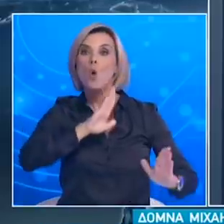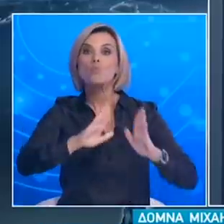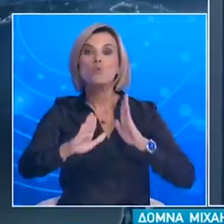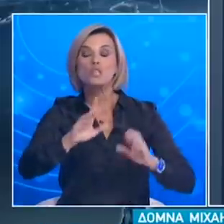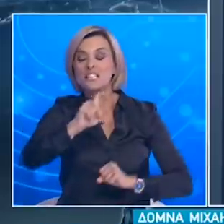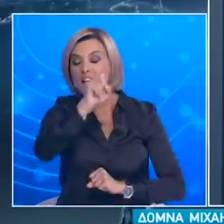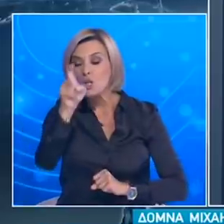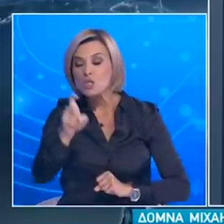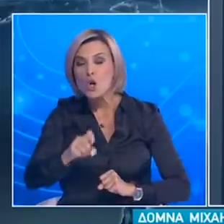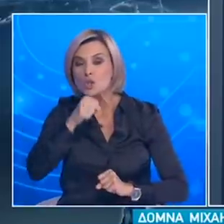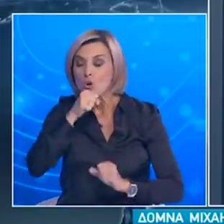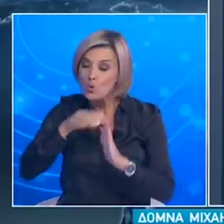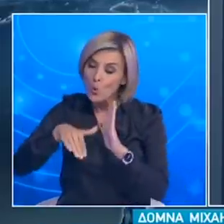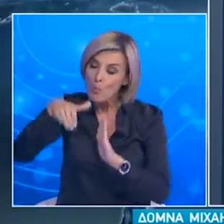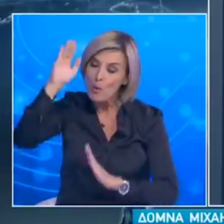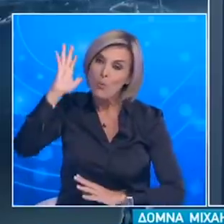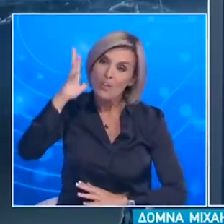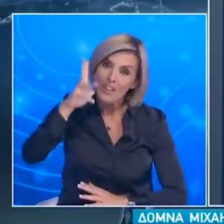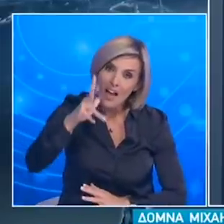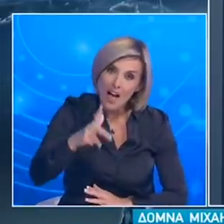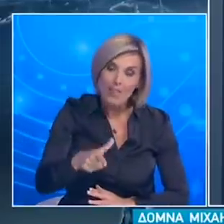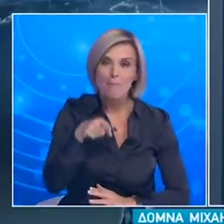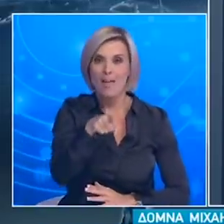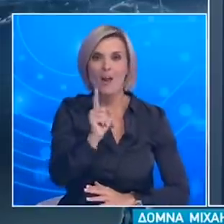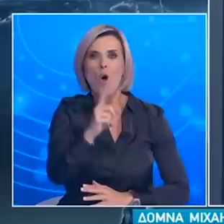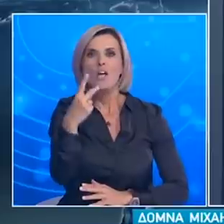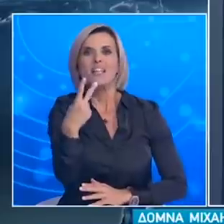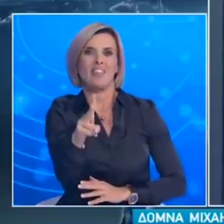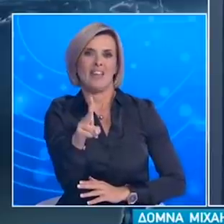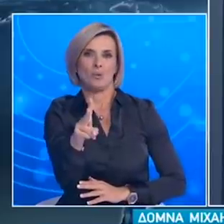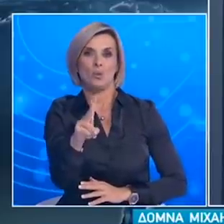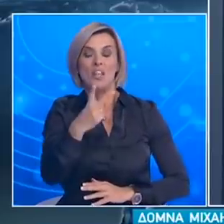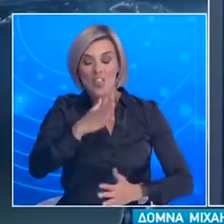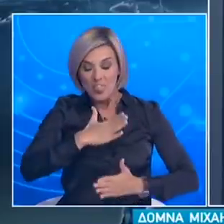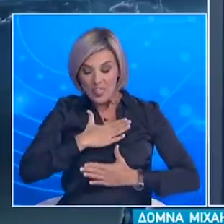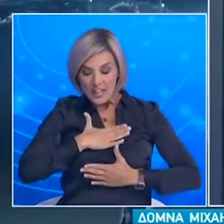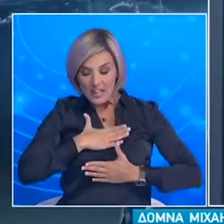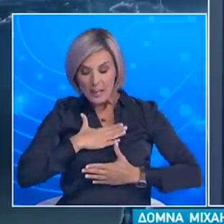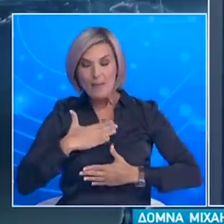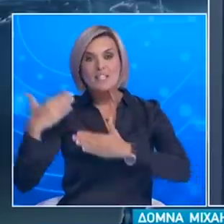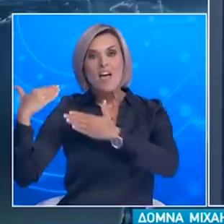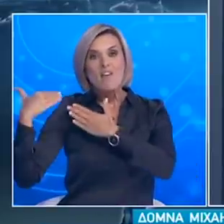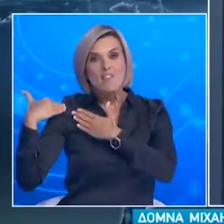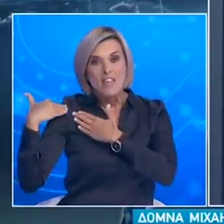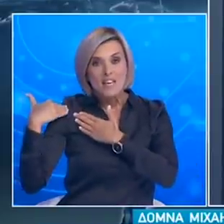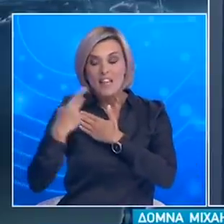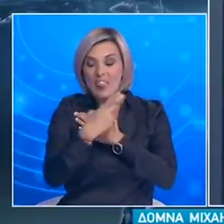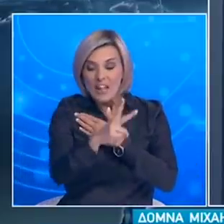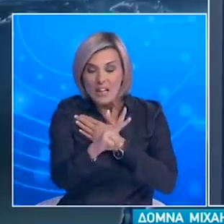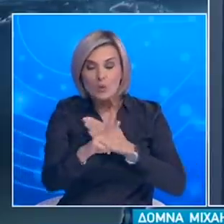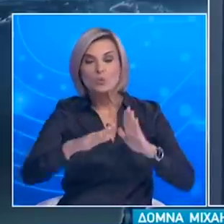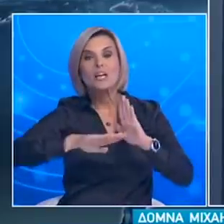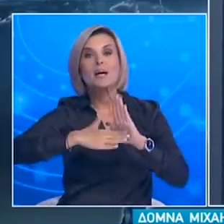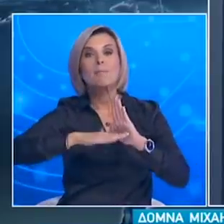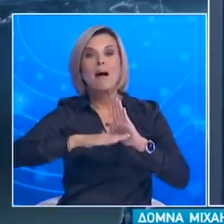αυτών των ανθρώπων βρίσκεται καθημερινά όχι στα δικά τους χέρια αλλά στα χέρια των εργαζομένων που τους φροντίζουν στα